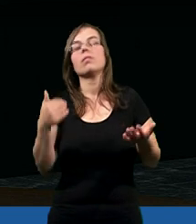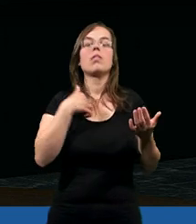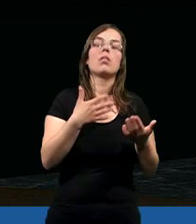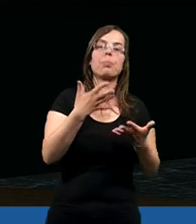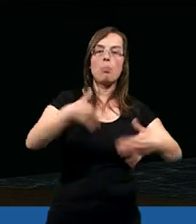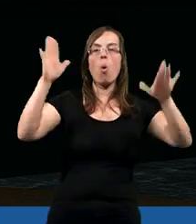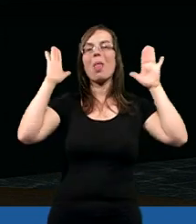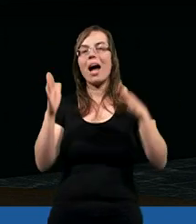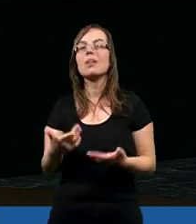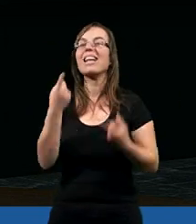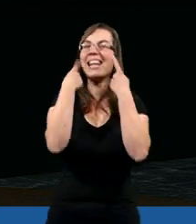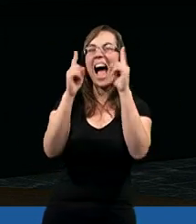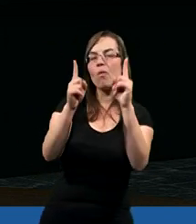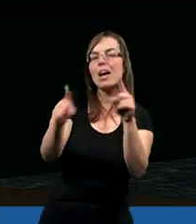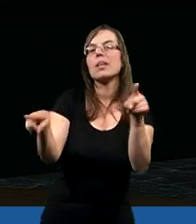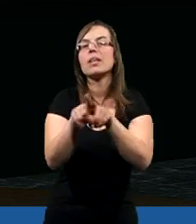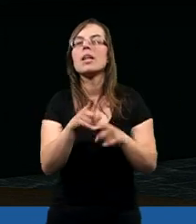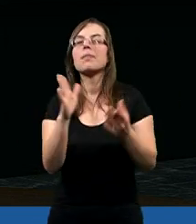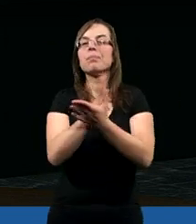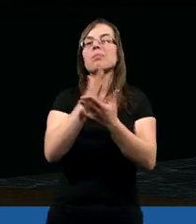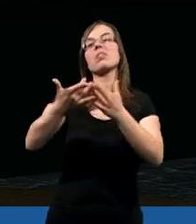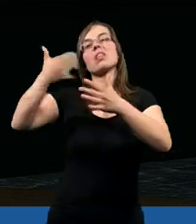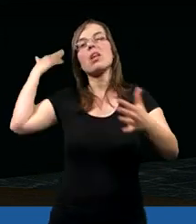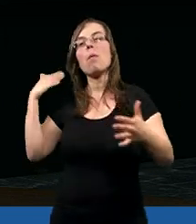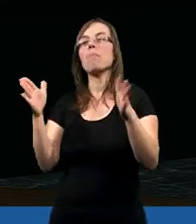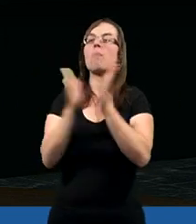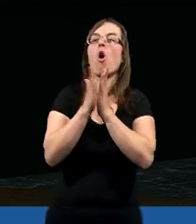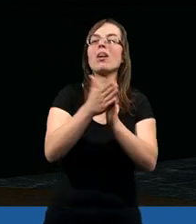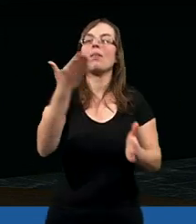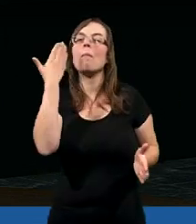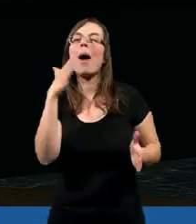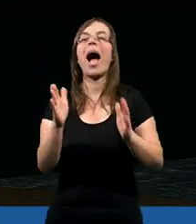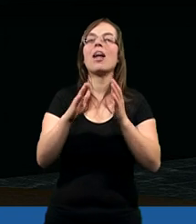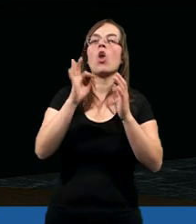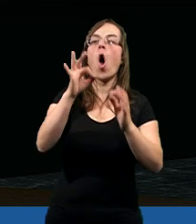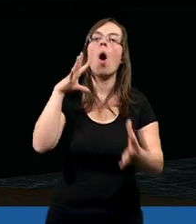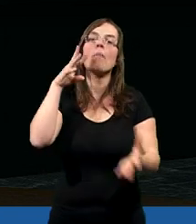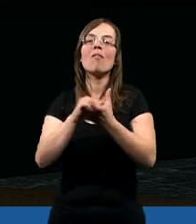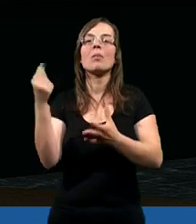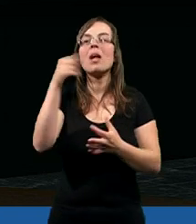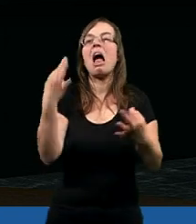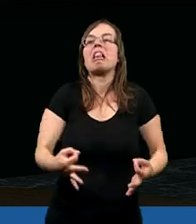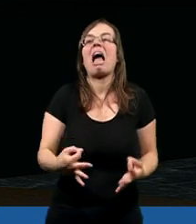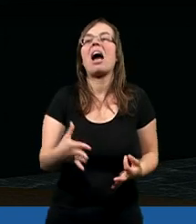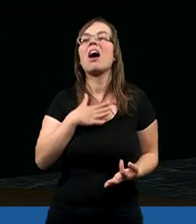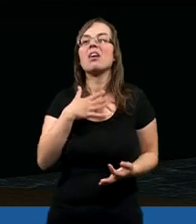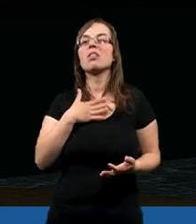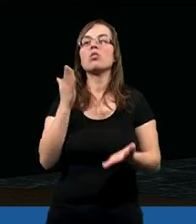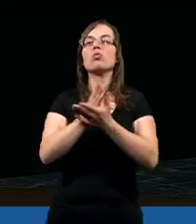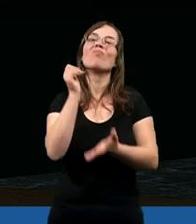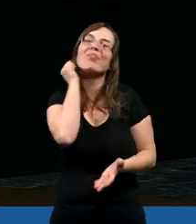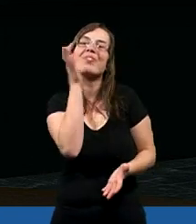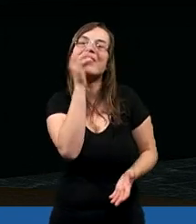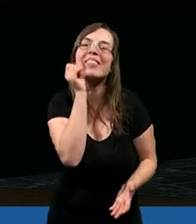Ja sam zauważyłem to, że kiedyś nie modliłem się tak bardzo o powtórne przyjście Jezusa, ale teraz